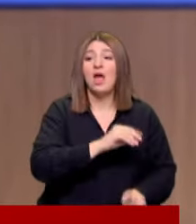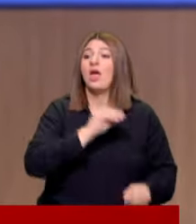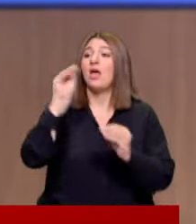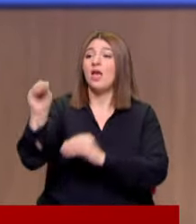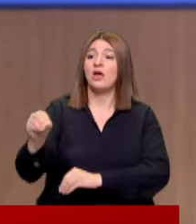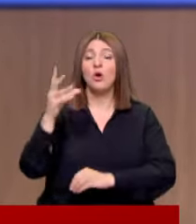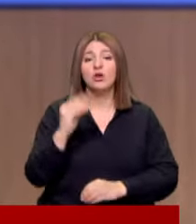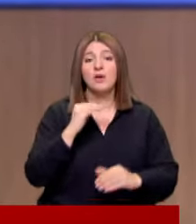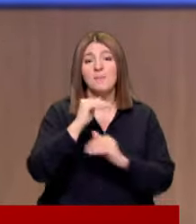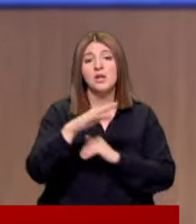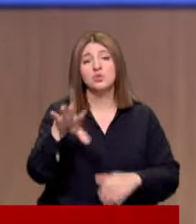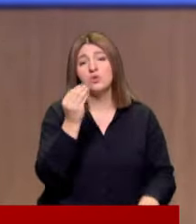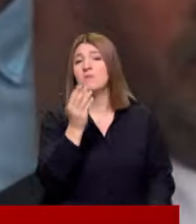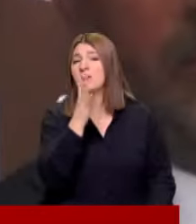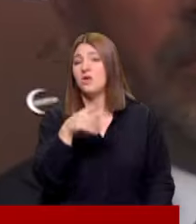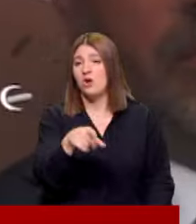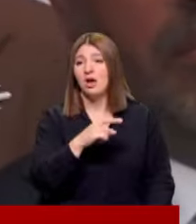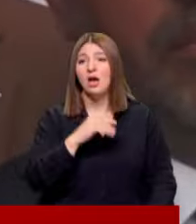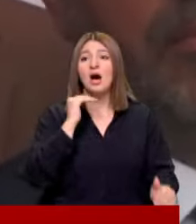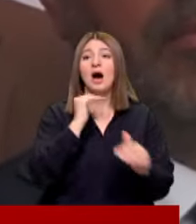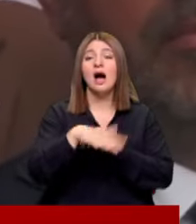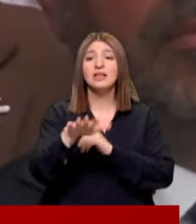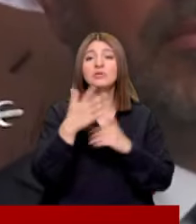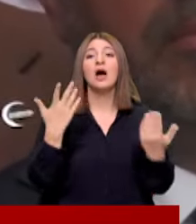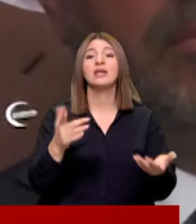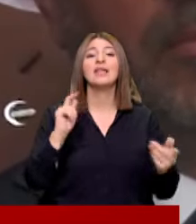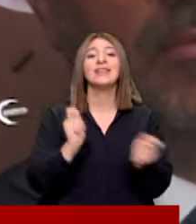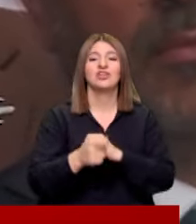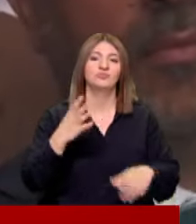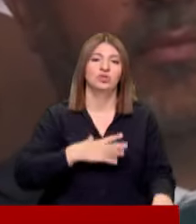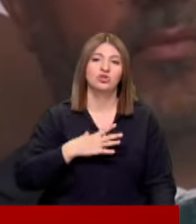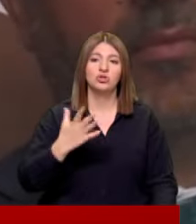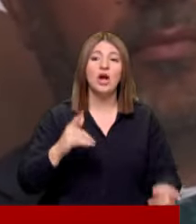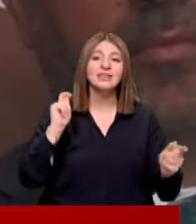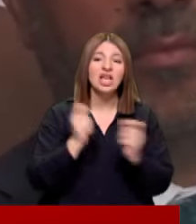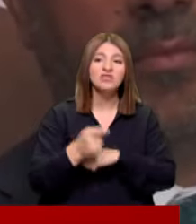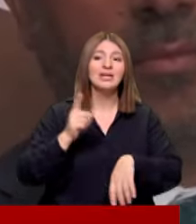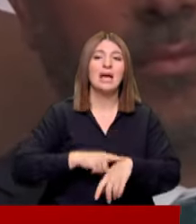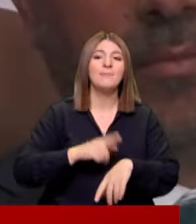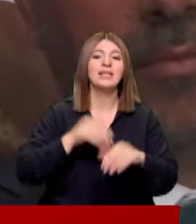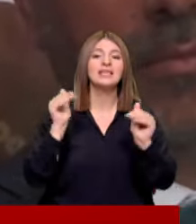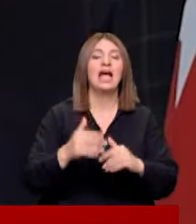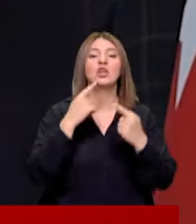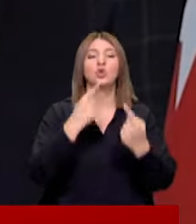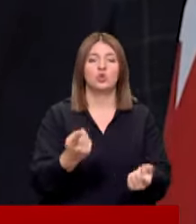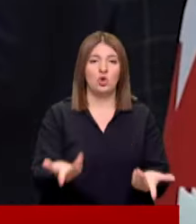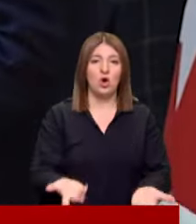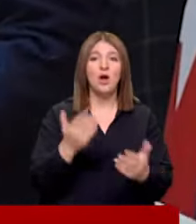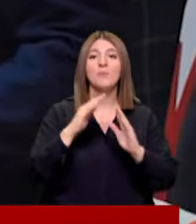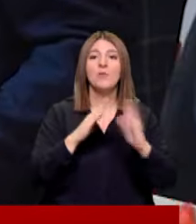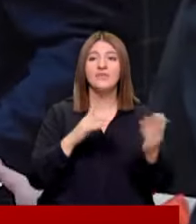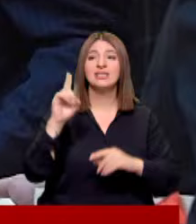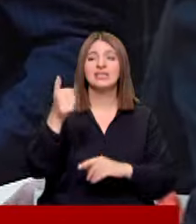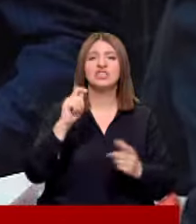getirdiğimizi milletimiz çok iyi biliyor Halkımız artık değişim istiyor değişimin zamanı geldi diyor Muhalefet